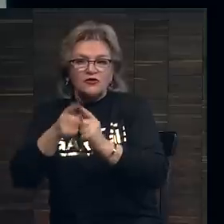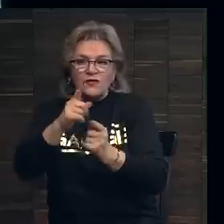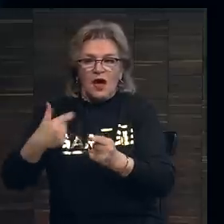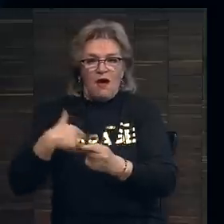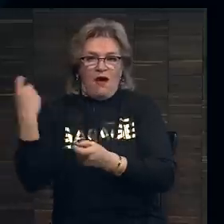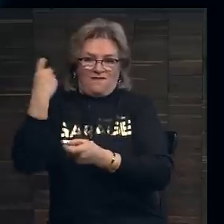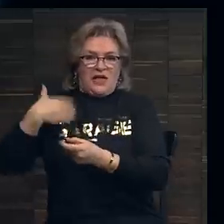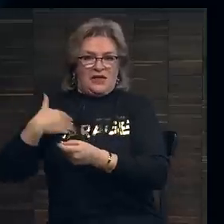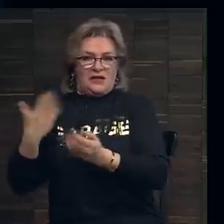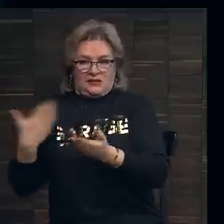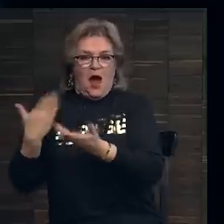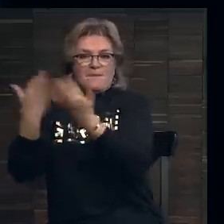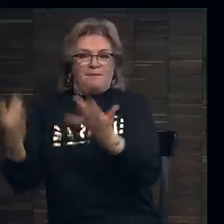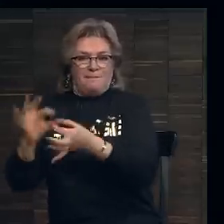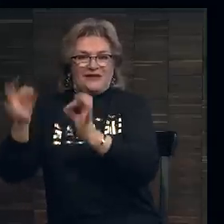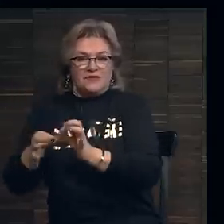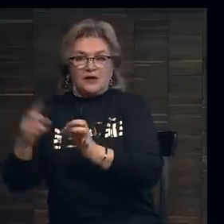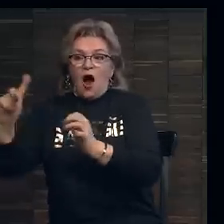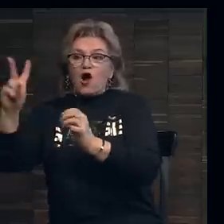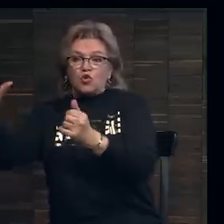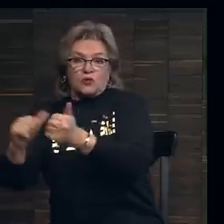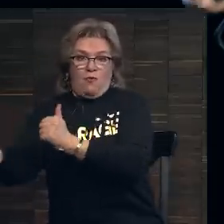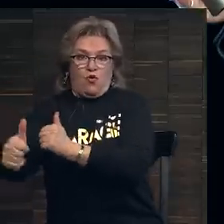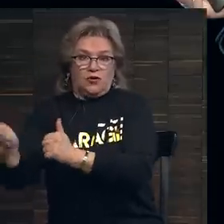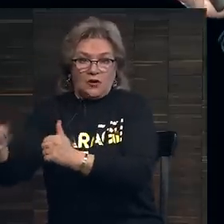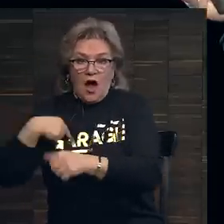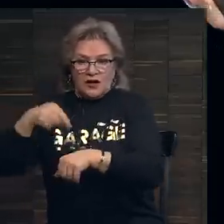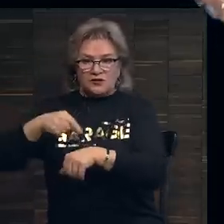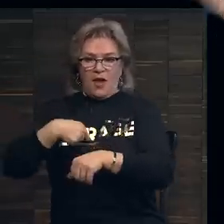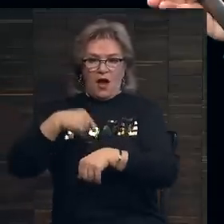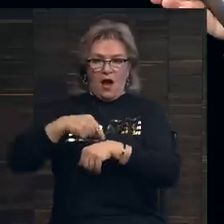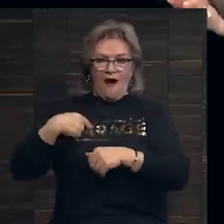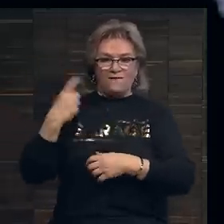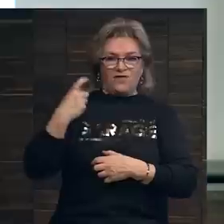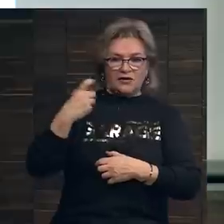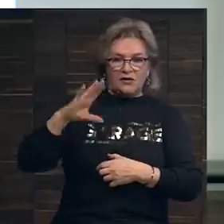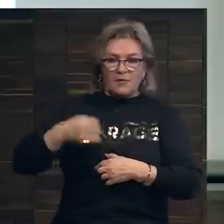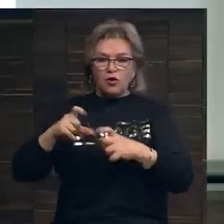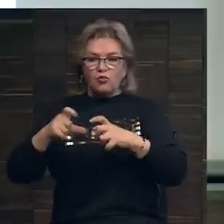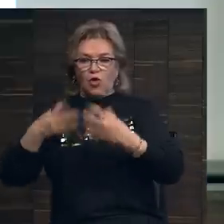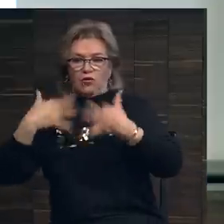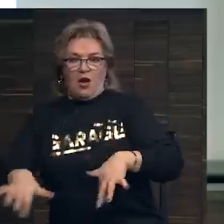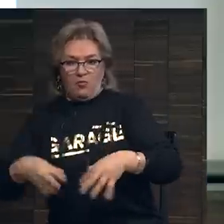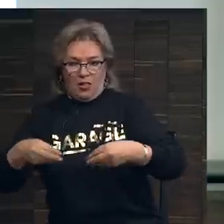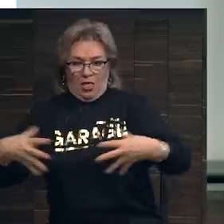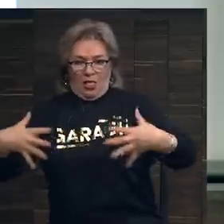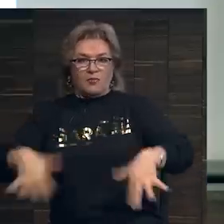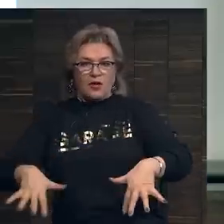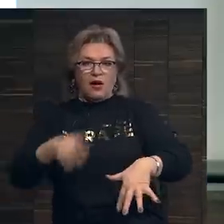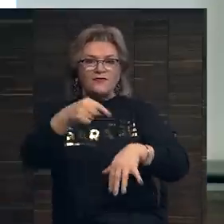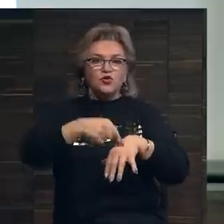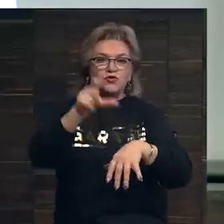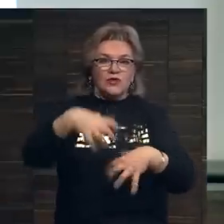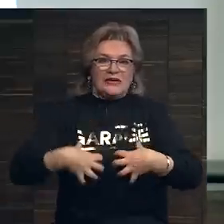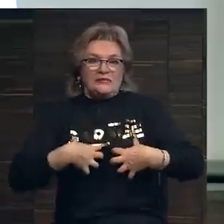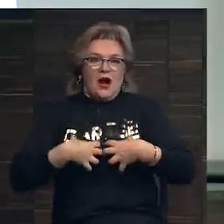владельцем произведения, пока вас не обгонит кто-то еще. Вы чувствуете себя владельцем, а потом лот пропадает из вашего владения. И вы